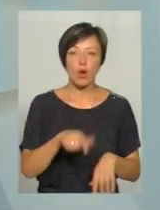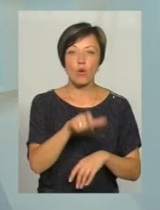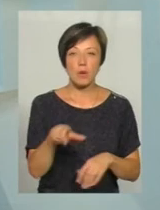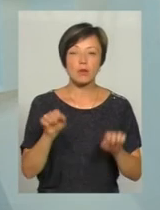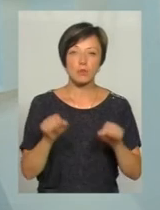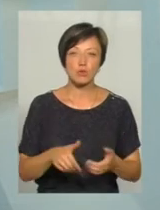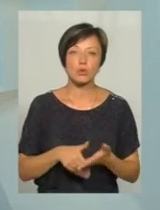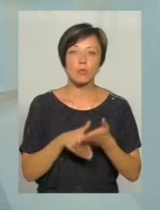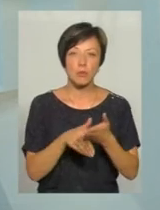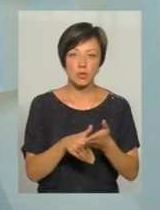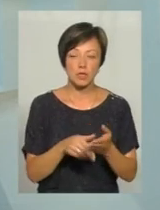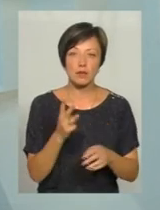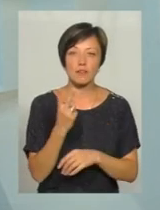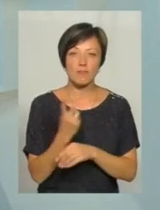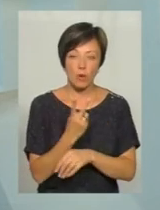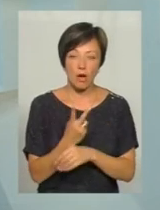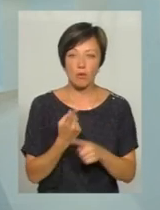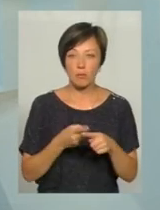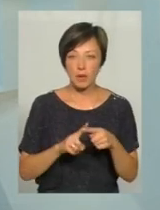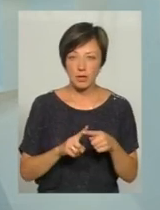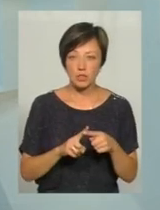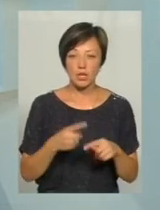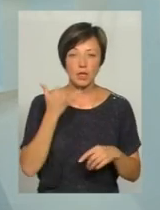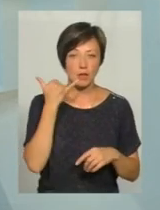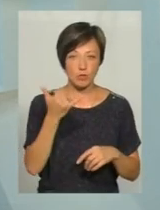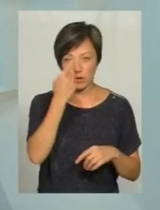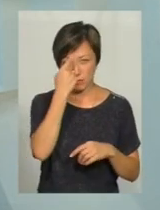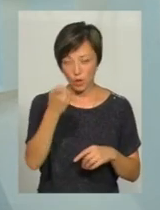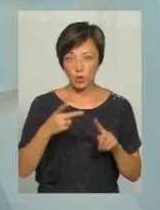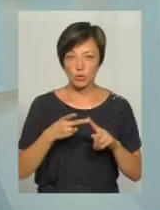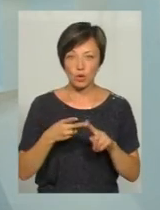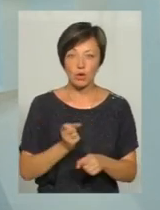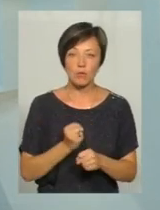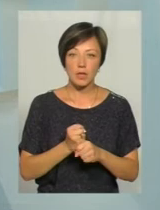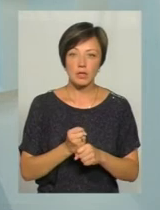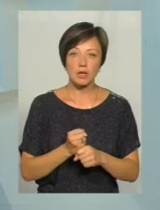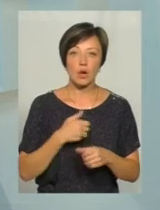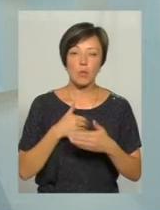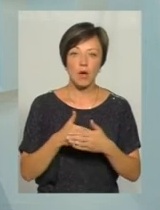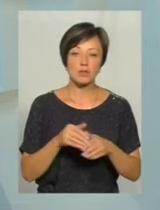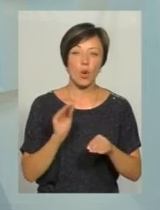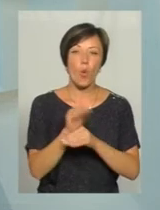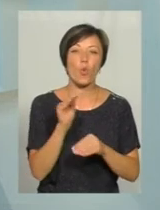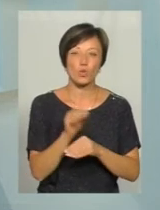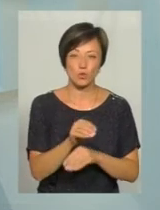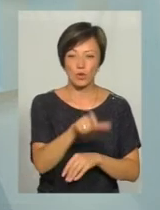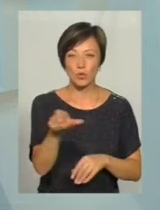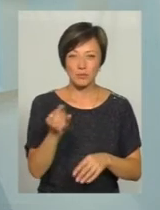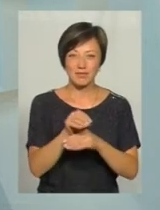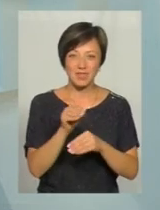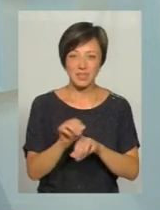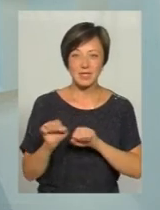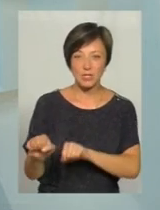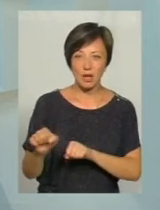допомогти двояко. Перше – це телефонувати, повідомляти. Друге – це робити громадський осуд. Коли є громадяни, які